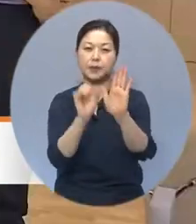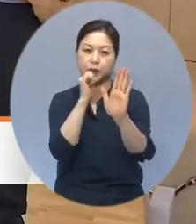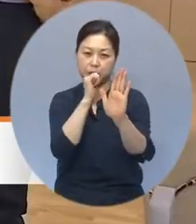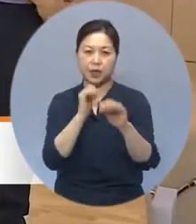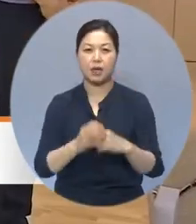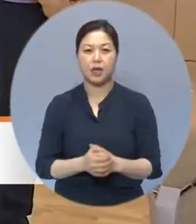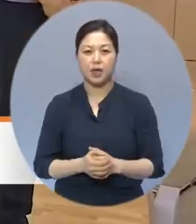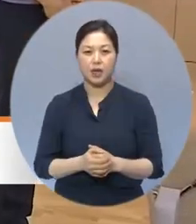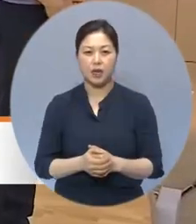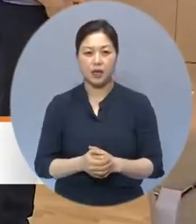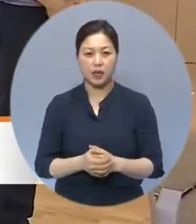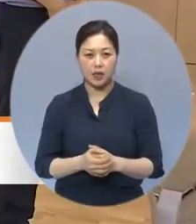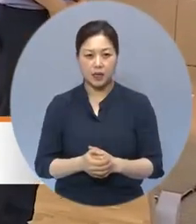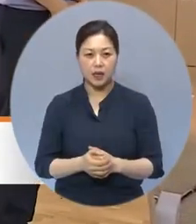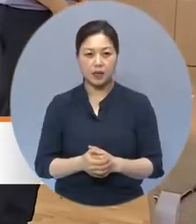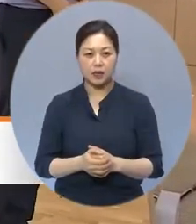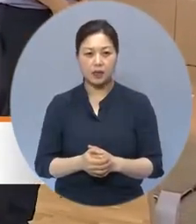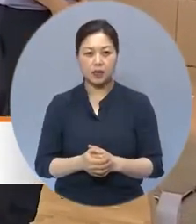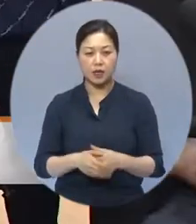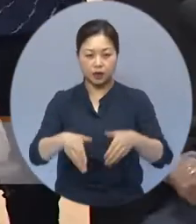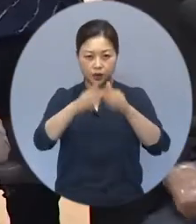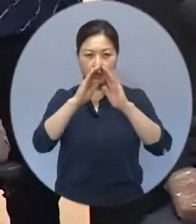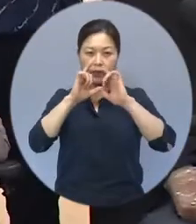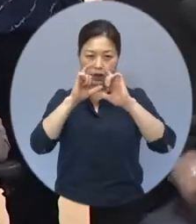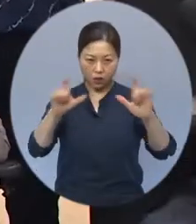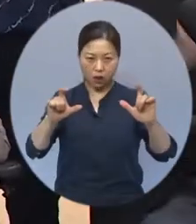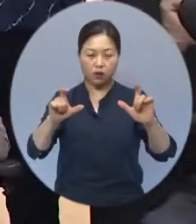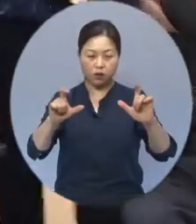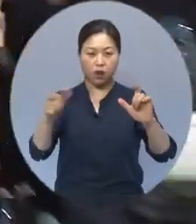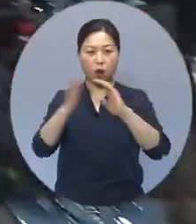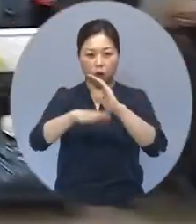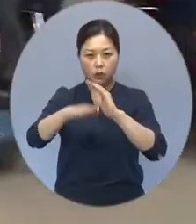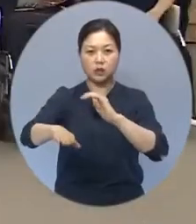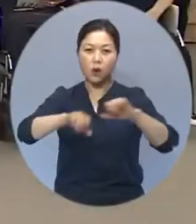이어 출범 선언문 낭독으로 공식 활동에 돌입했습니다.